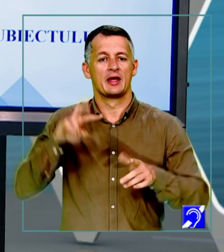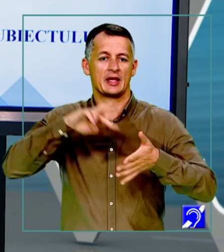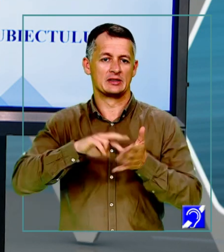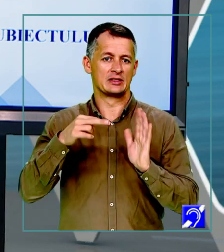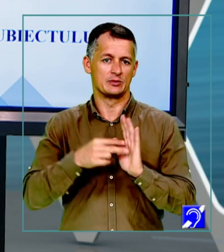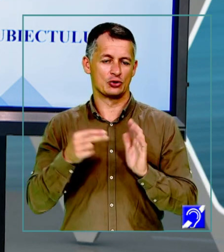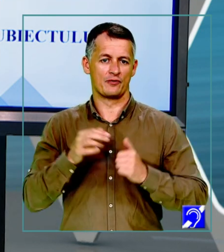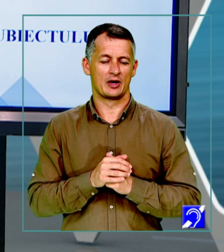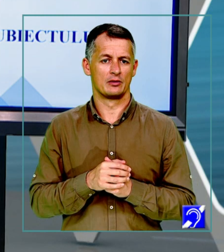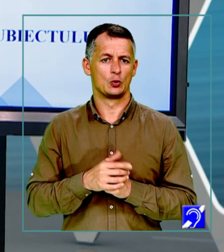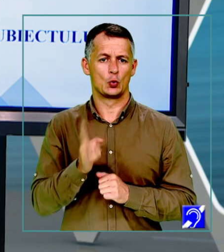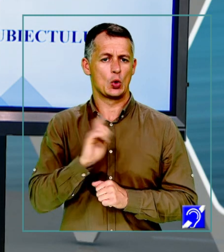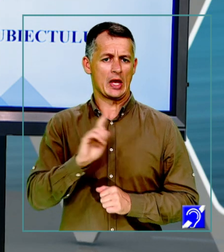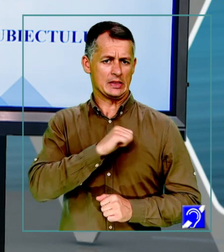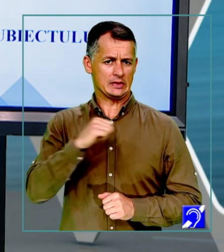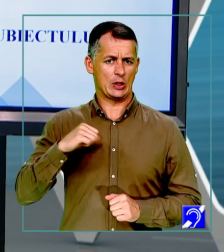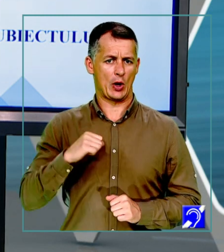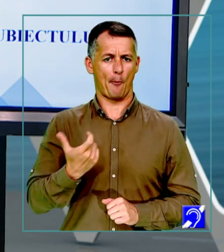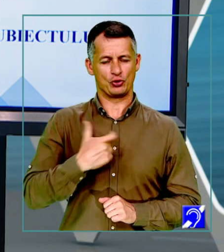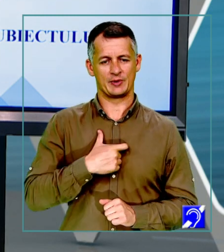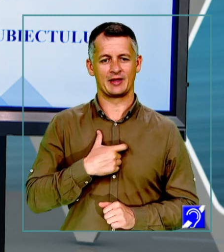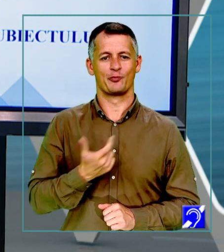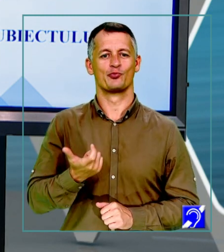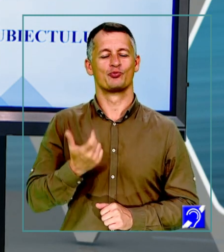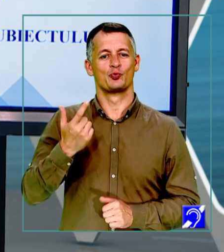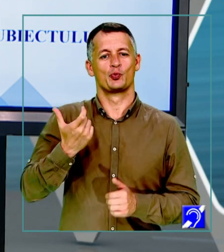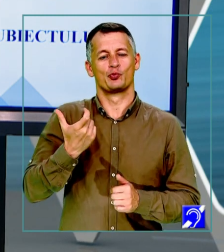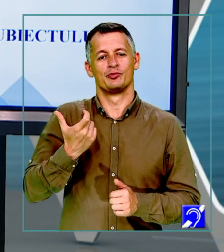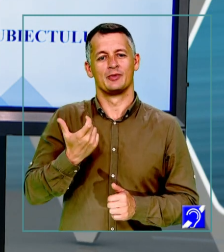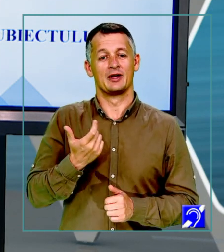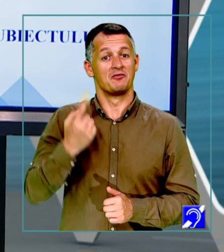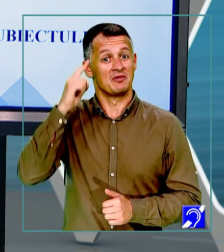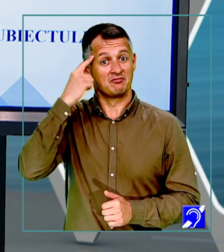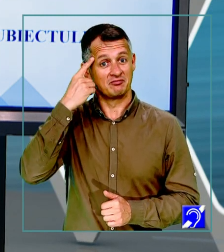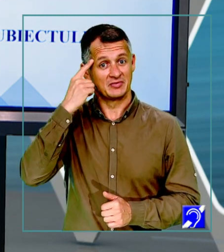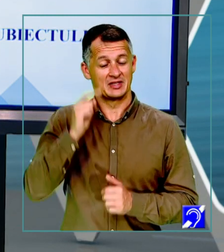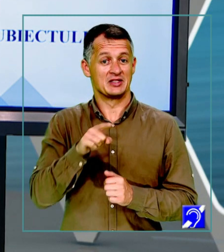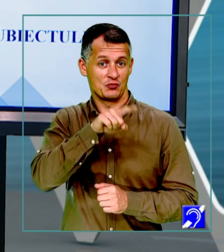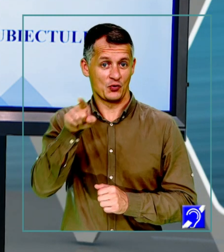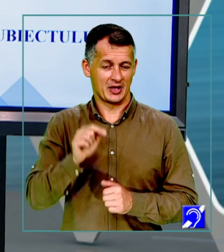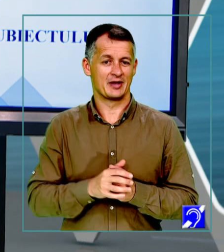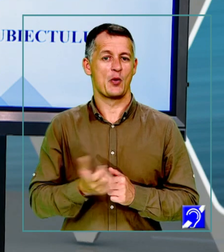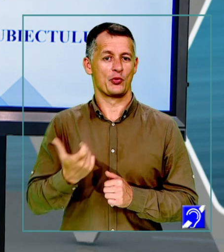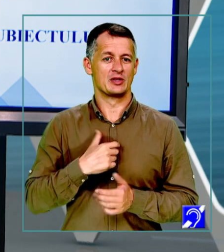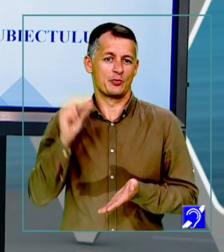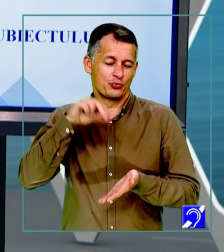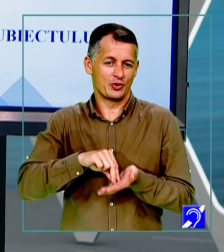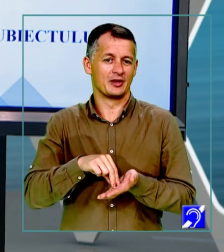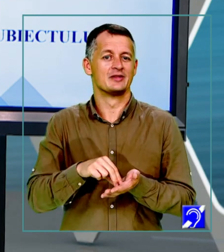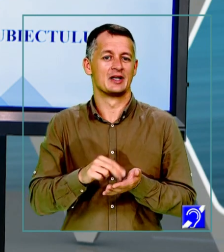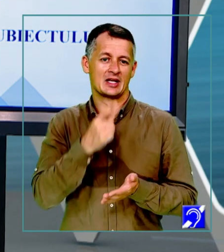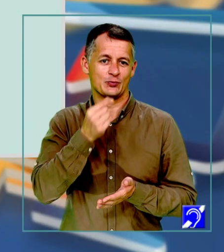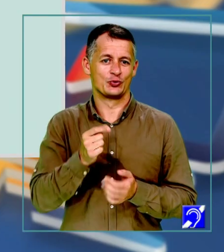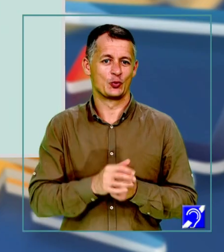de cum singura variantă posibilă. Vă încurajez să gândiți și să propuneți propria variantă de răspuns, urmărind desigur cu mare